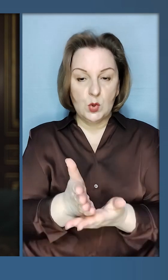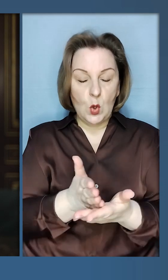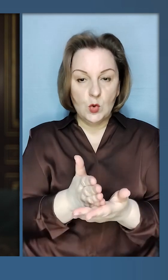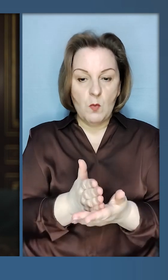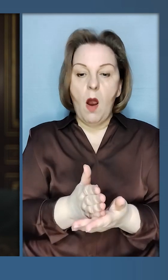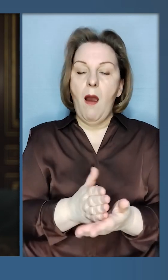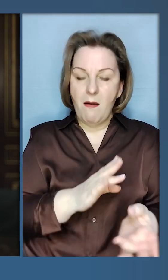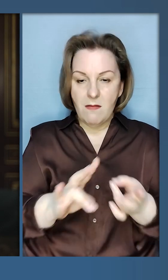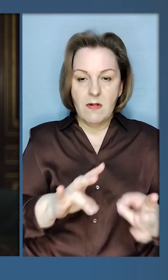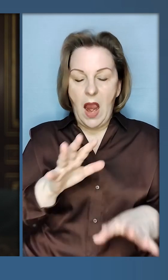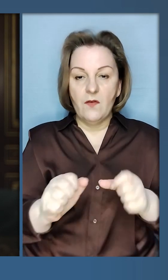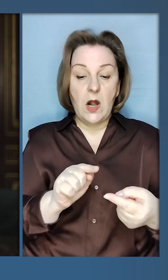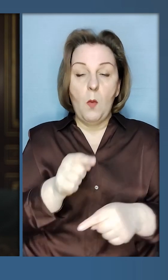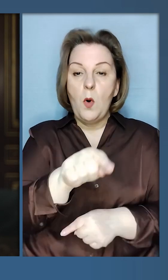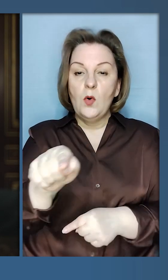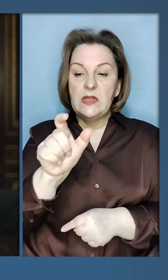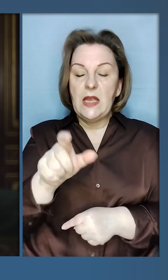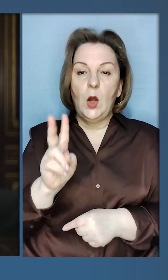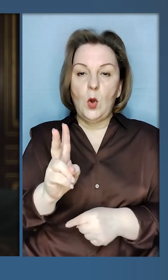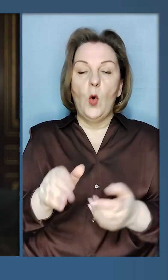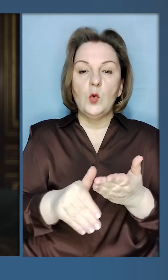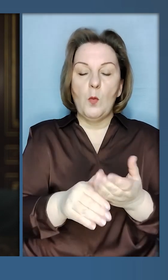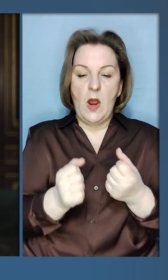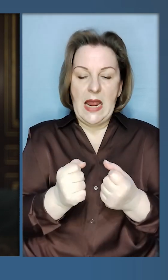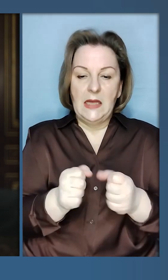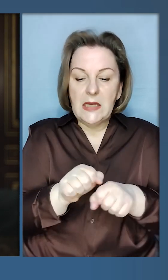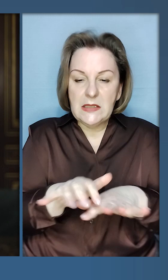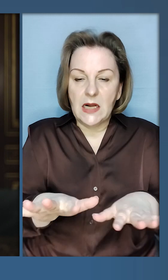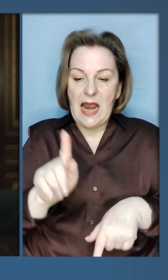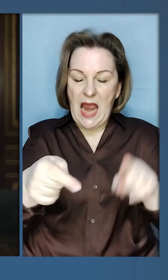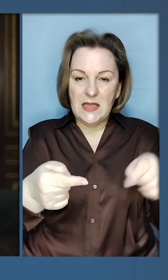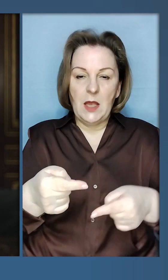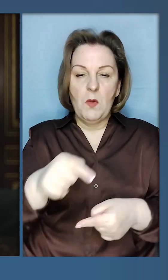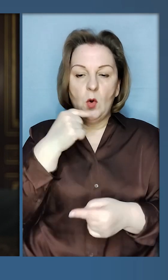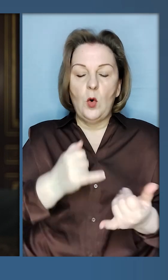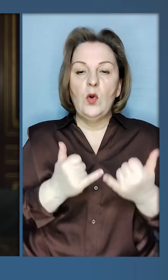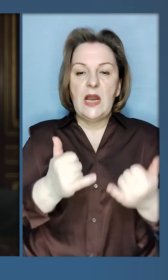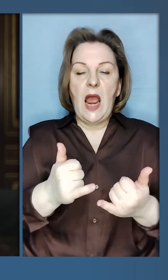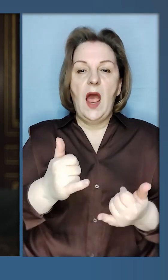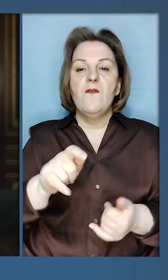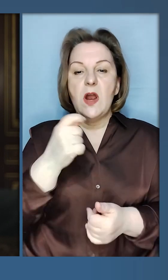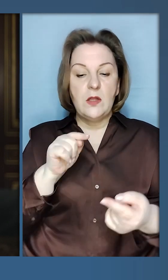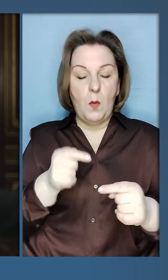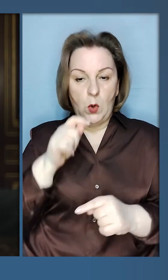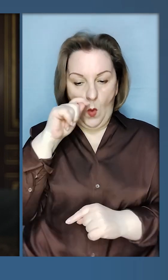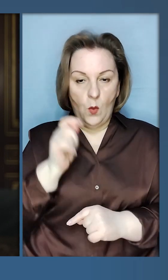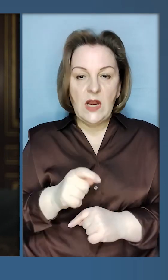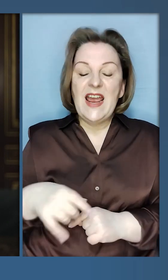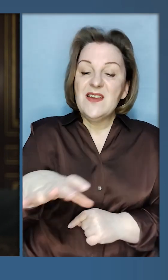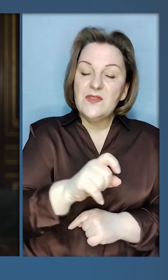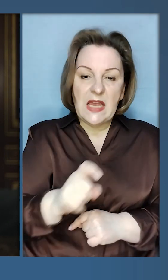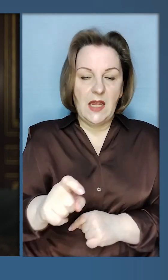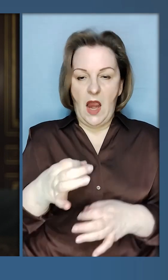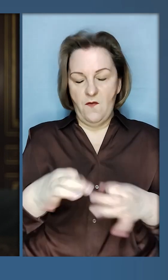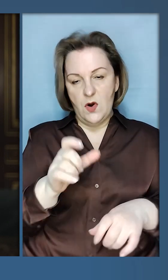службу агресії. І проти тих, хто допомагає тримати структури найманців Росії для війни проти України і